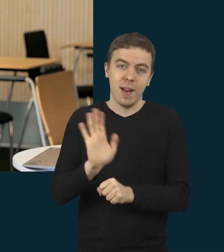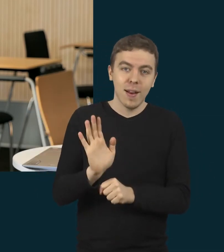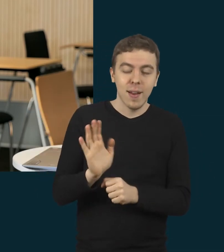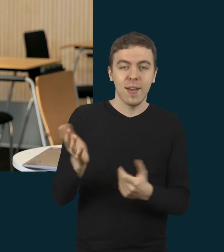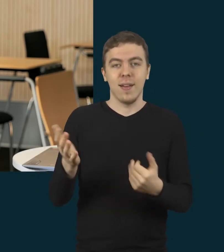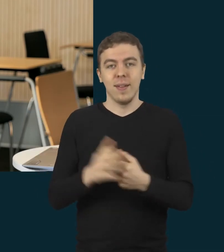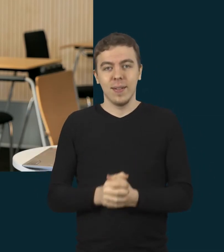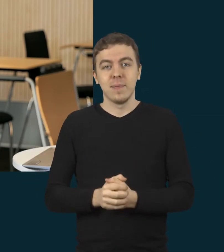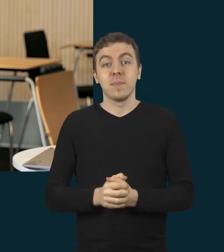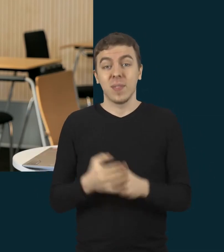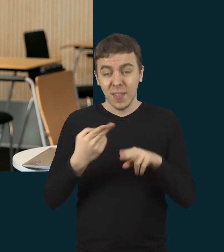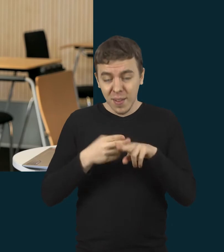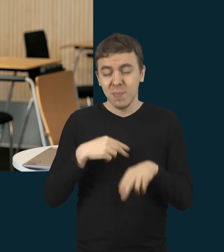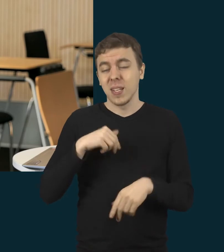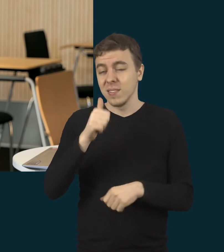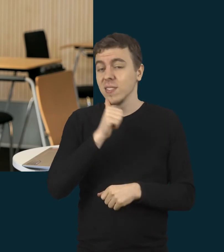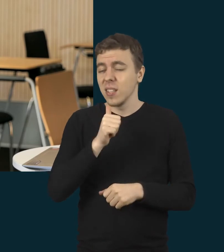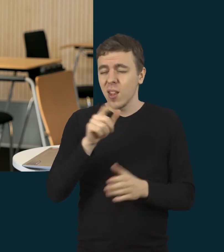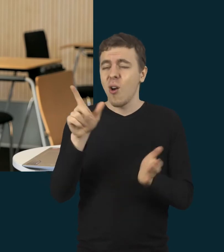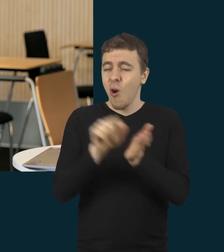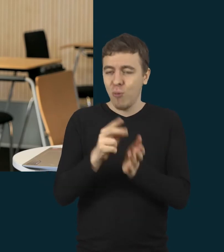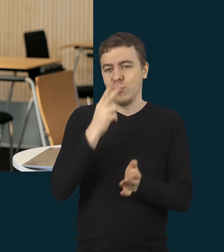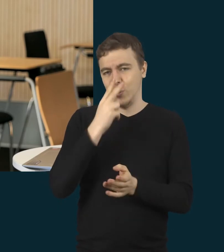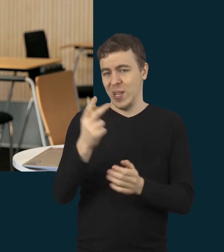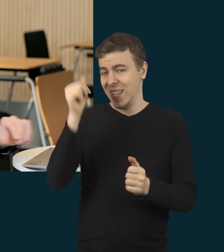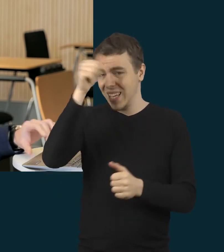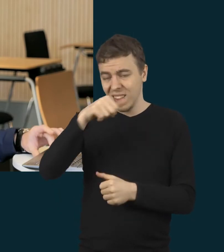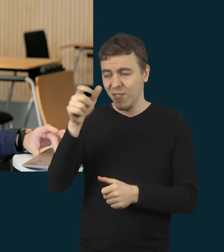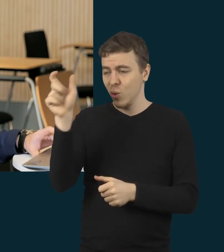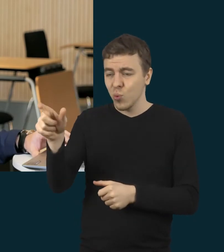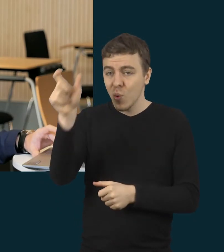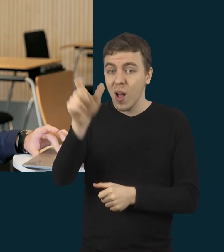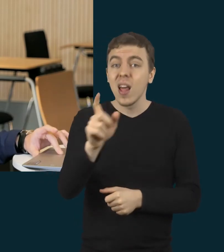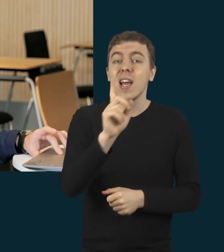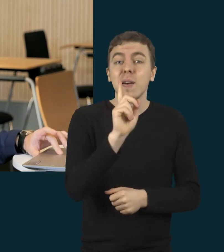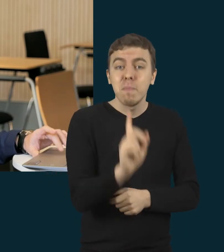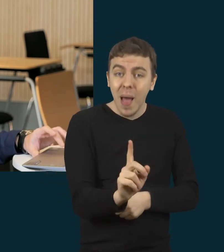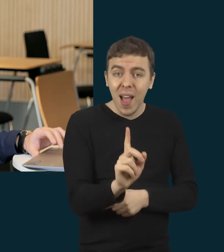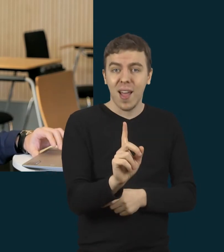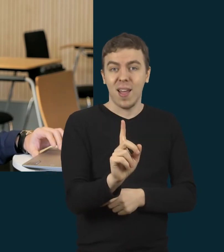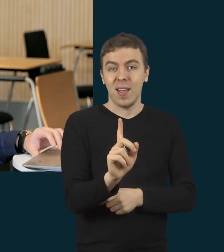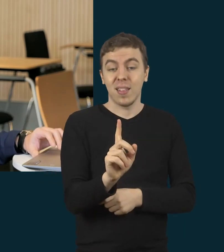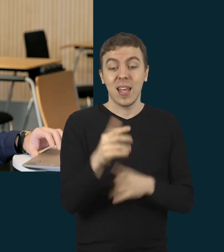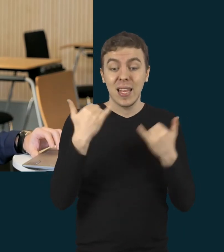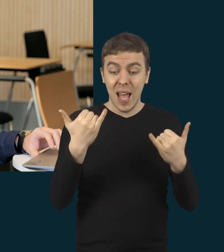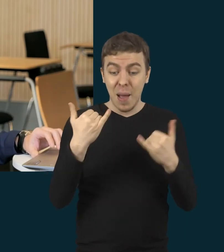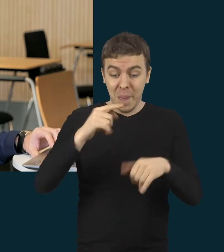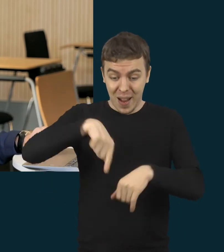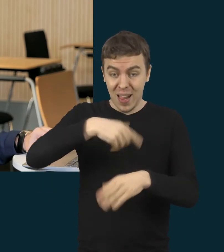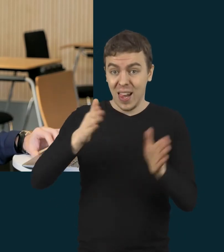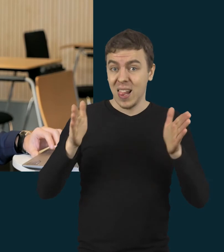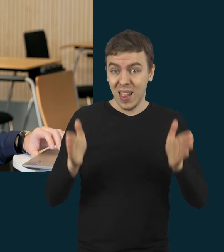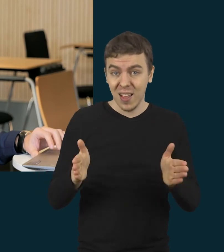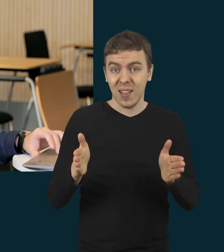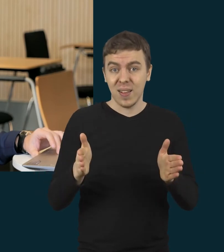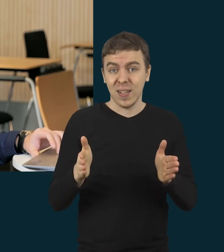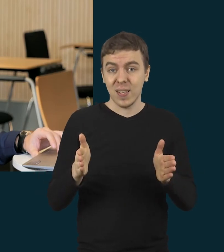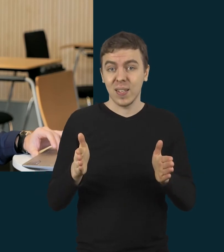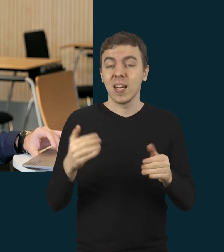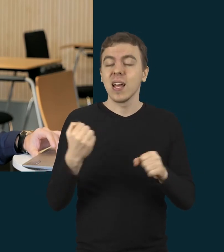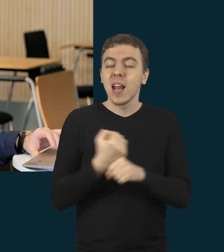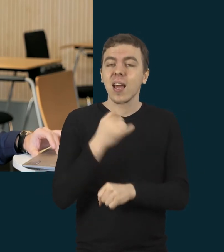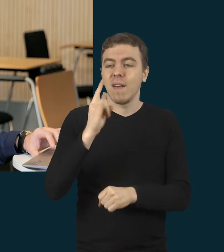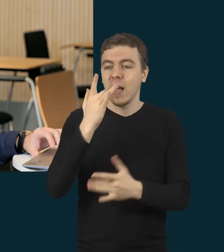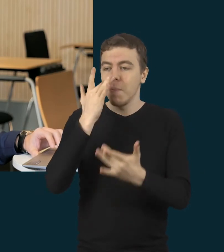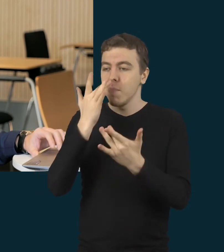aišku, kad mes visą laik turim atsižvelgti vaiko individualumą, bet būtent šiuo metu mes turėjom vaikam